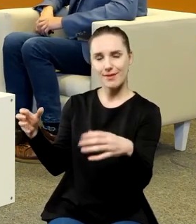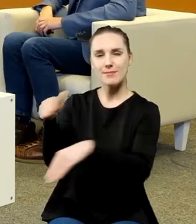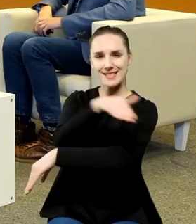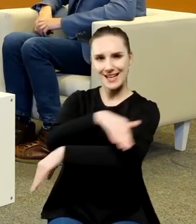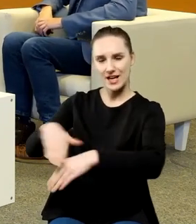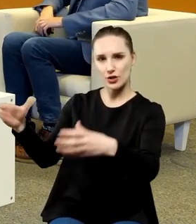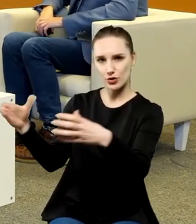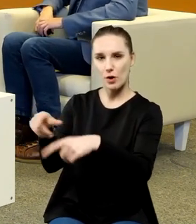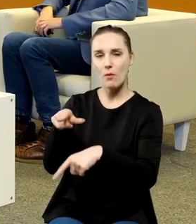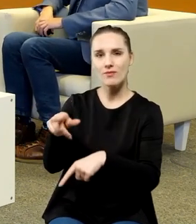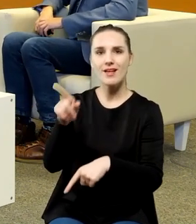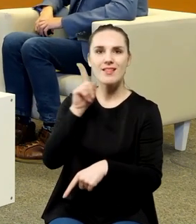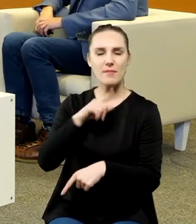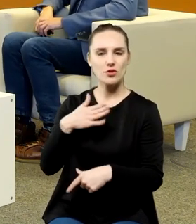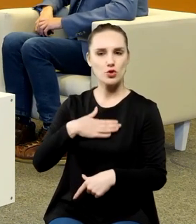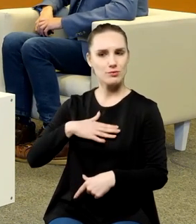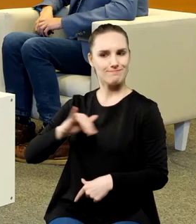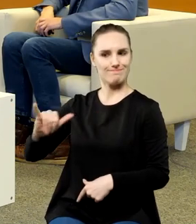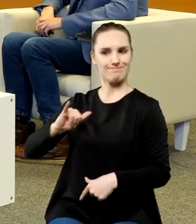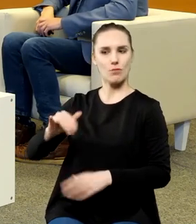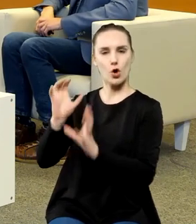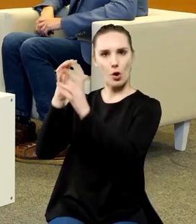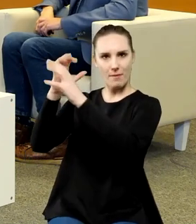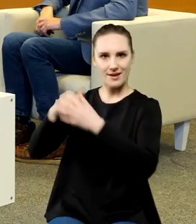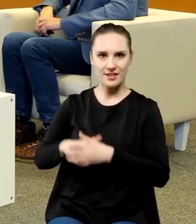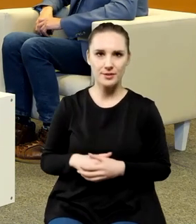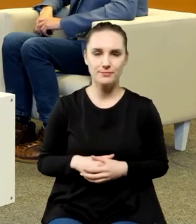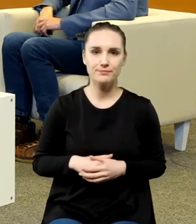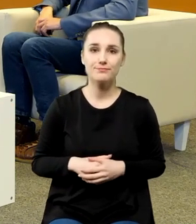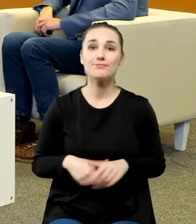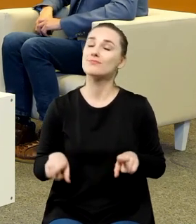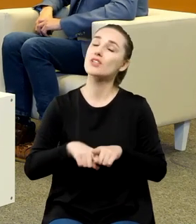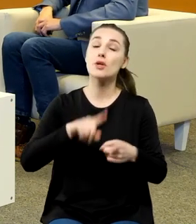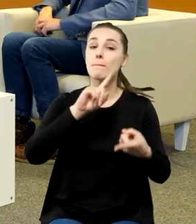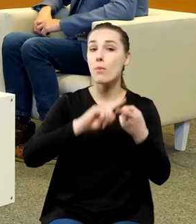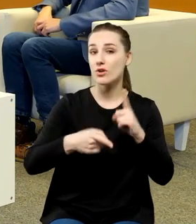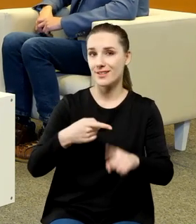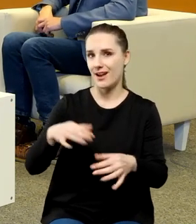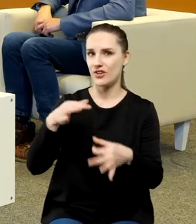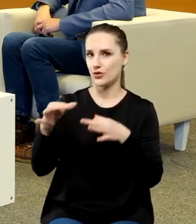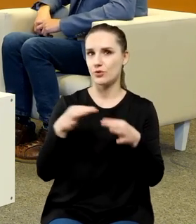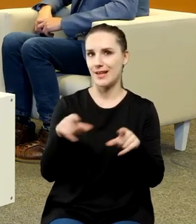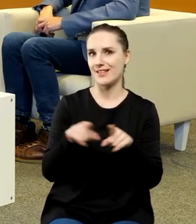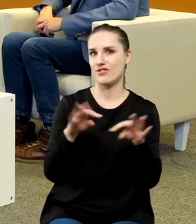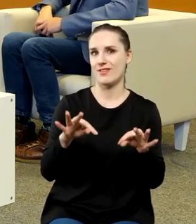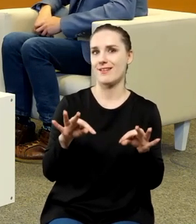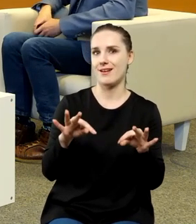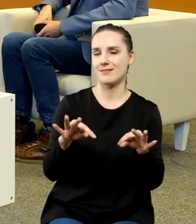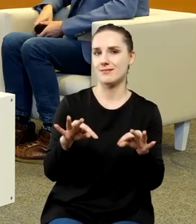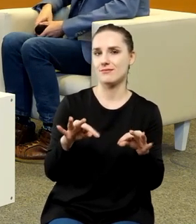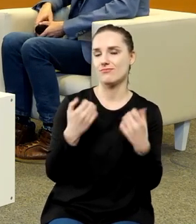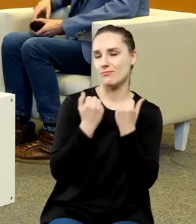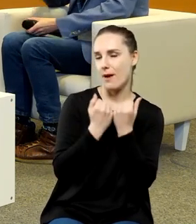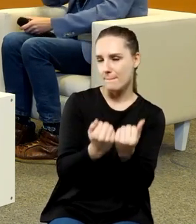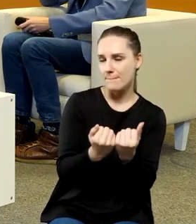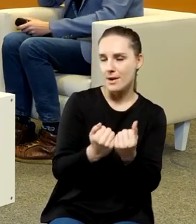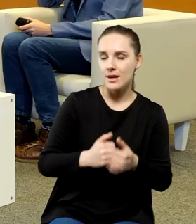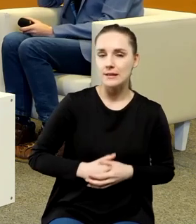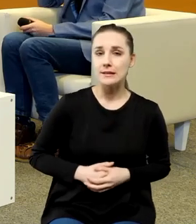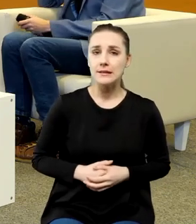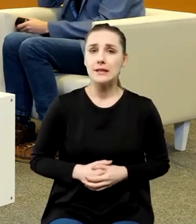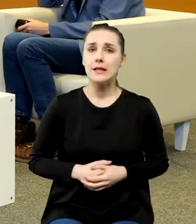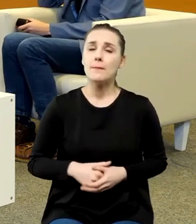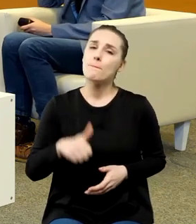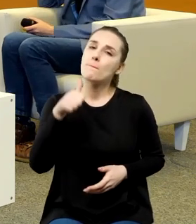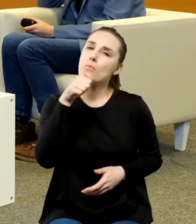identyfikować i takiej powiedzmy polityki historycznej która jest też teraz prowadzona to znaczy próbuje